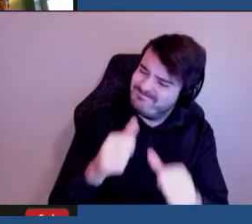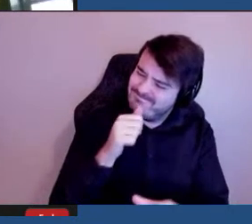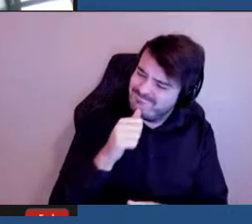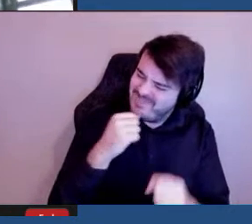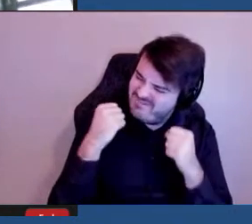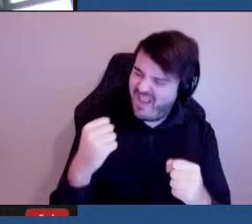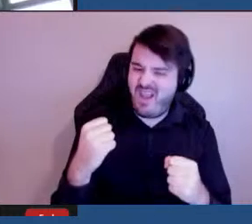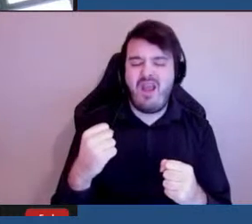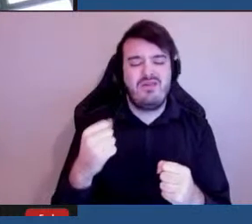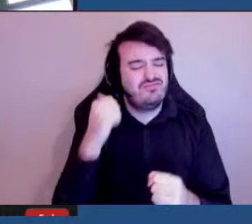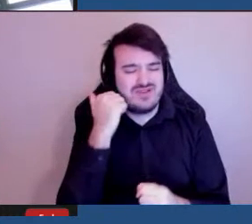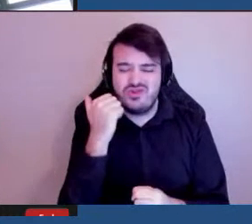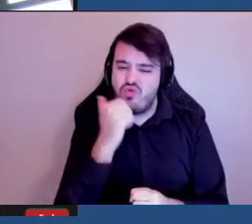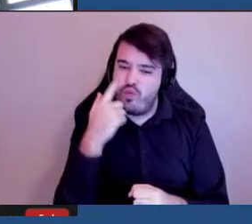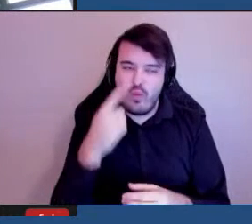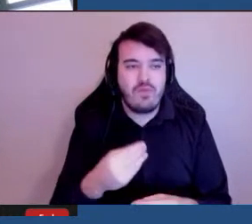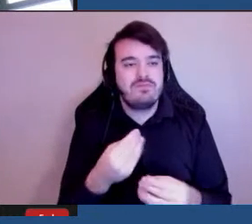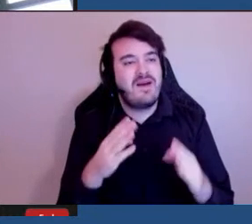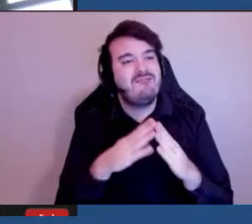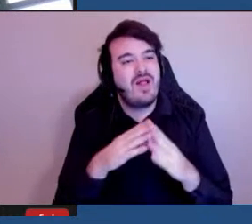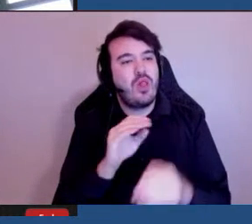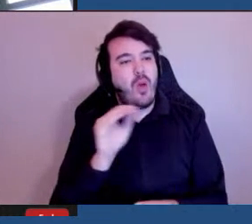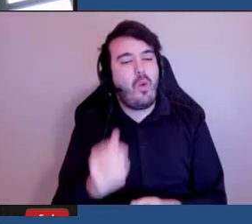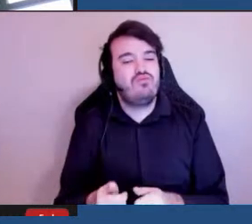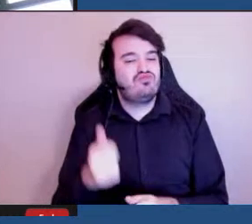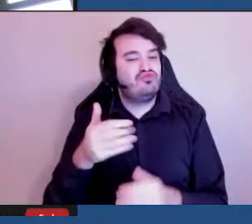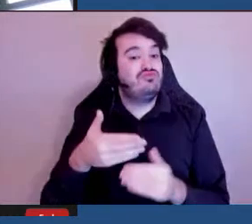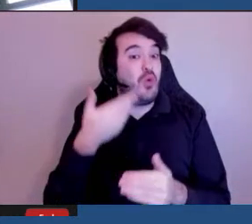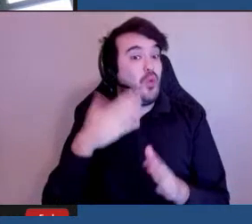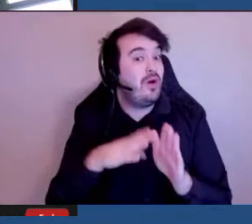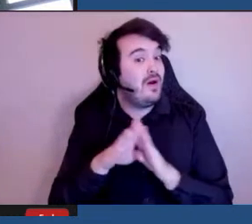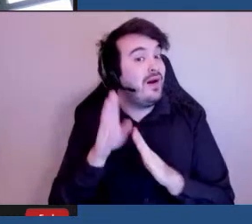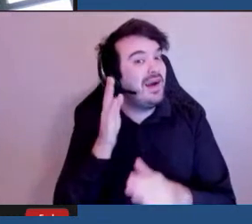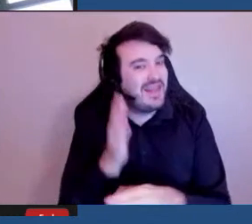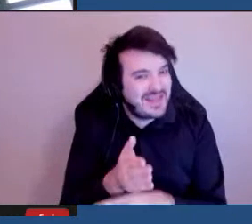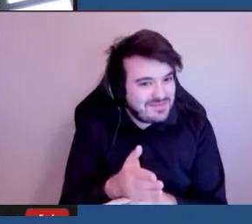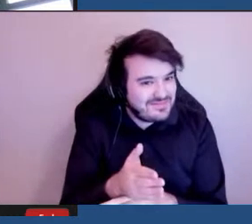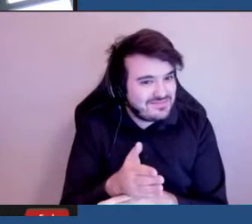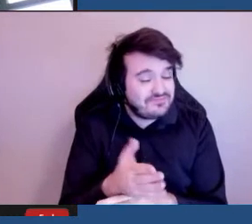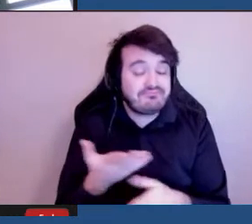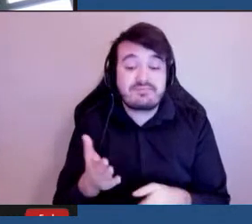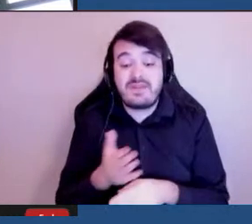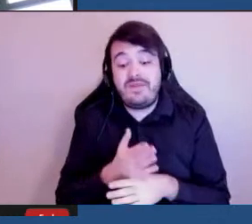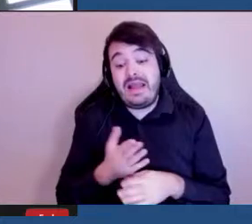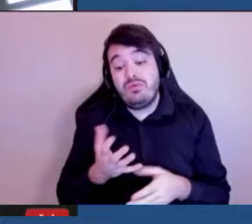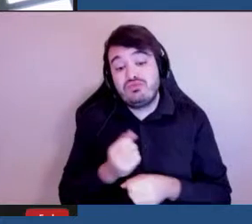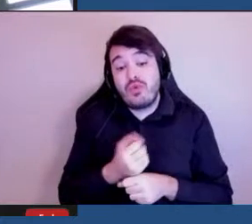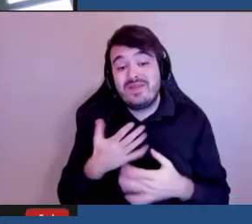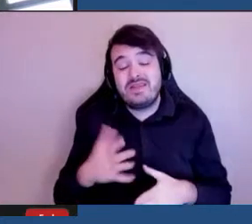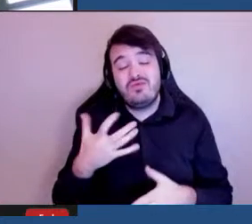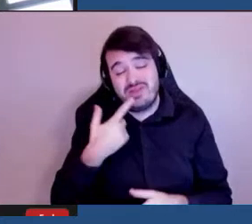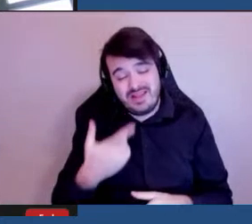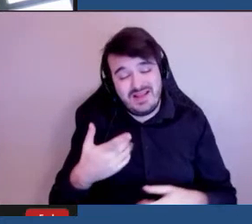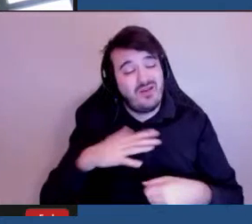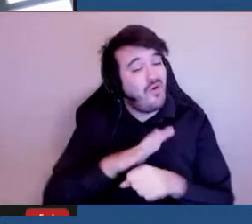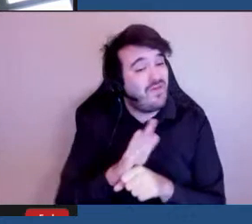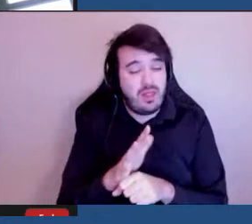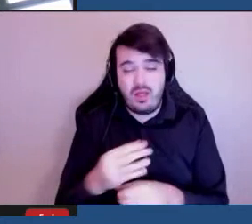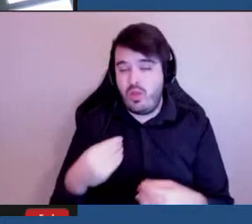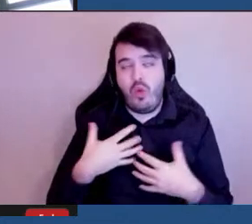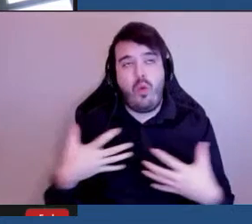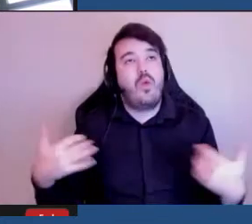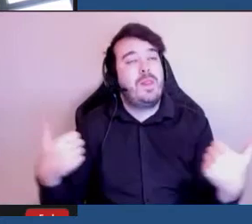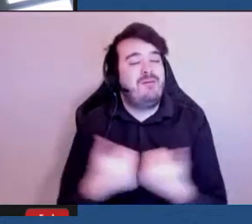jours pour rendre la ville accessible. En conclusion, j'aimerais reconnaître que la COVID-19 a engendré des défis uniques pour les